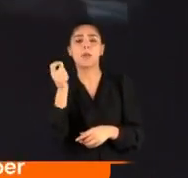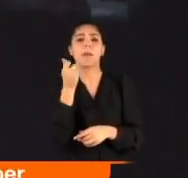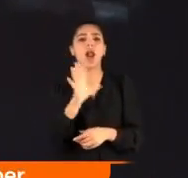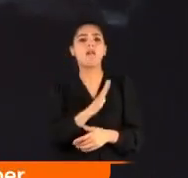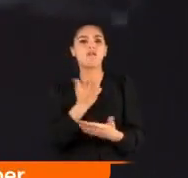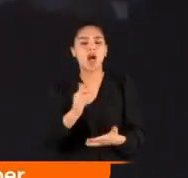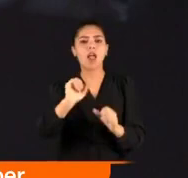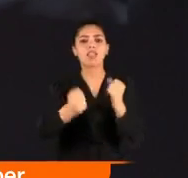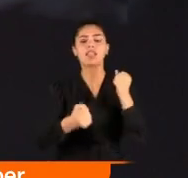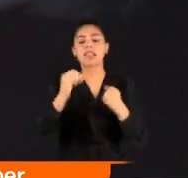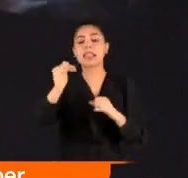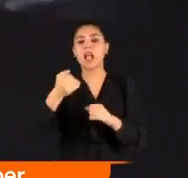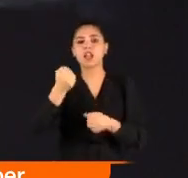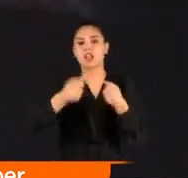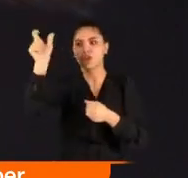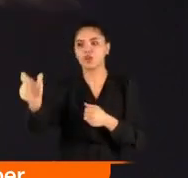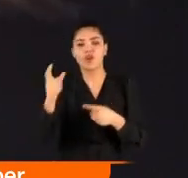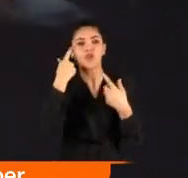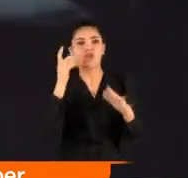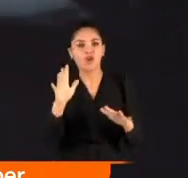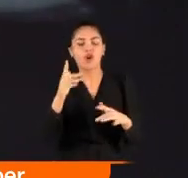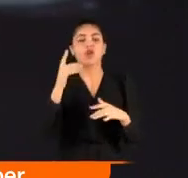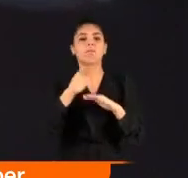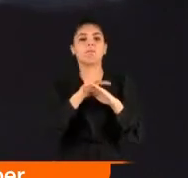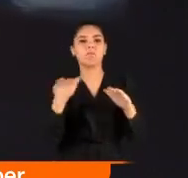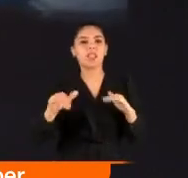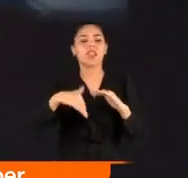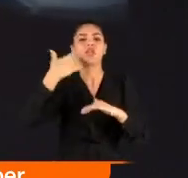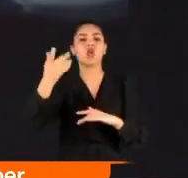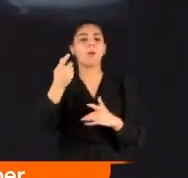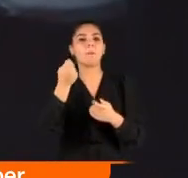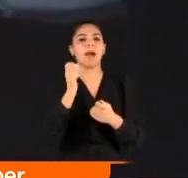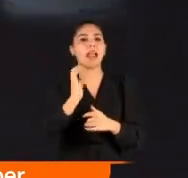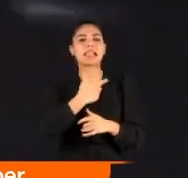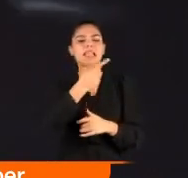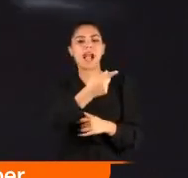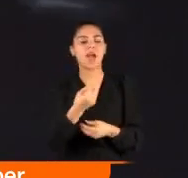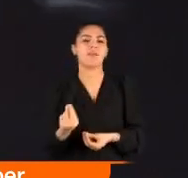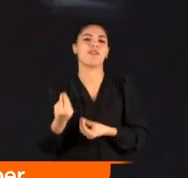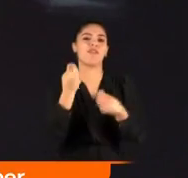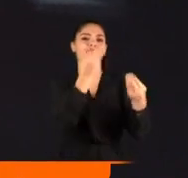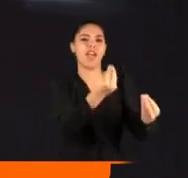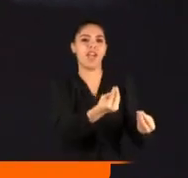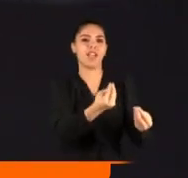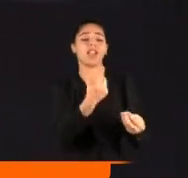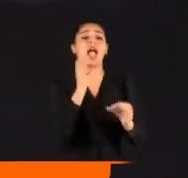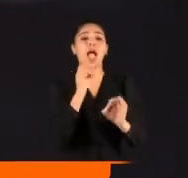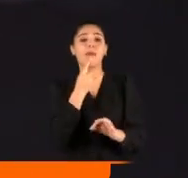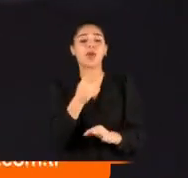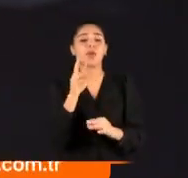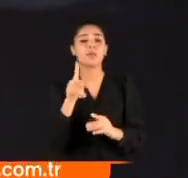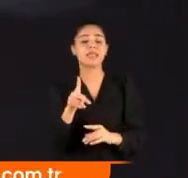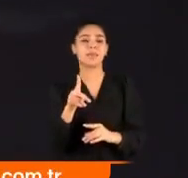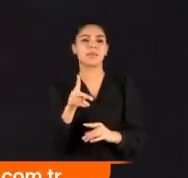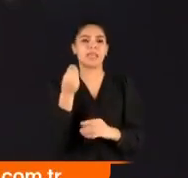vardı. Taksici şoka girdi tabii. Şoku atlatır atlatmaz işe koyuldu ve parayı sahibine ulaştırdı. Hep söylediğimiz gibi